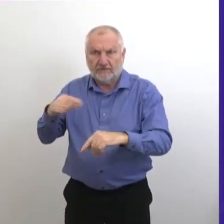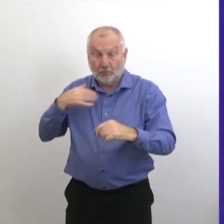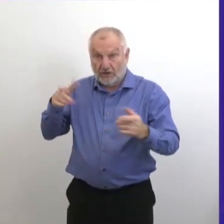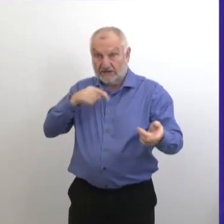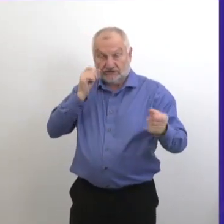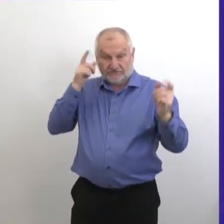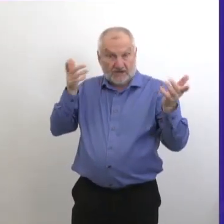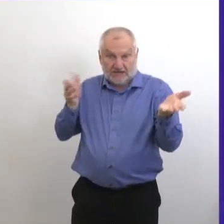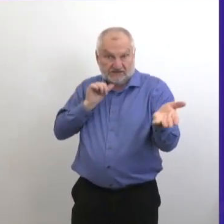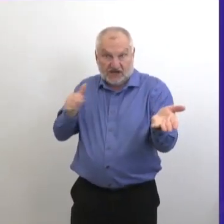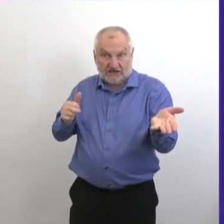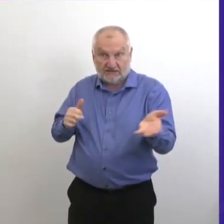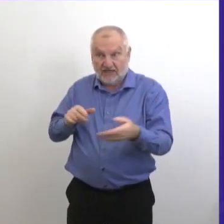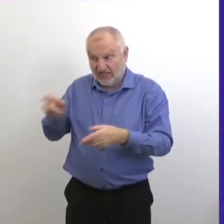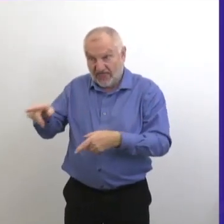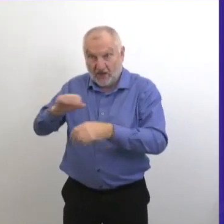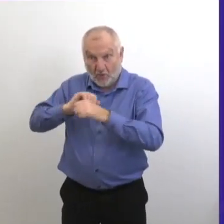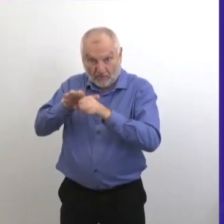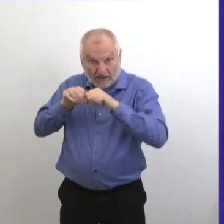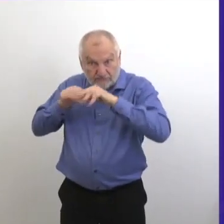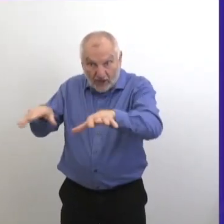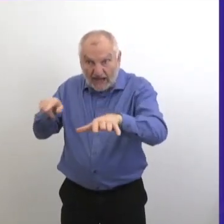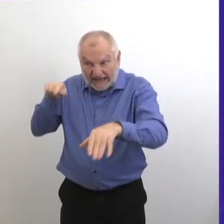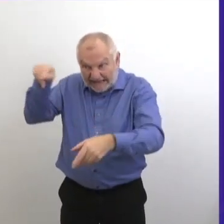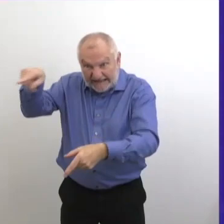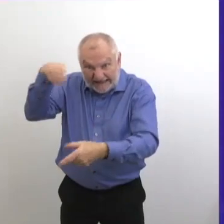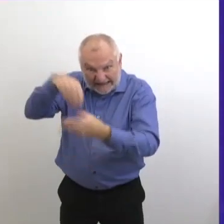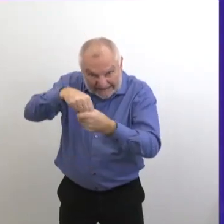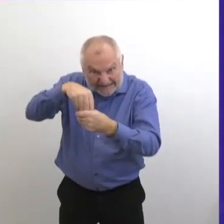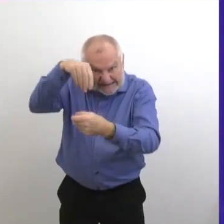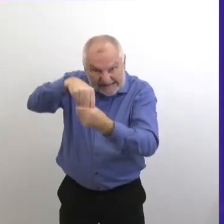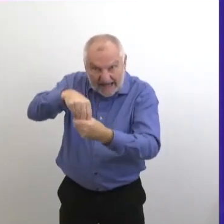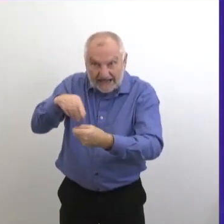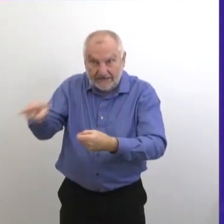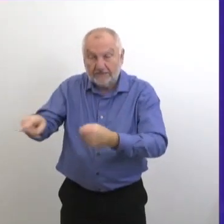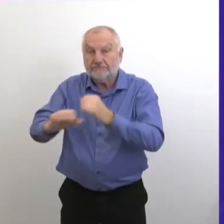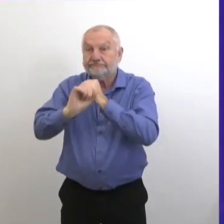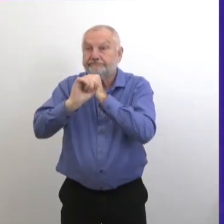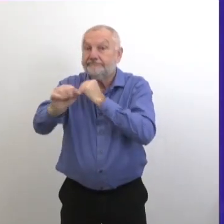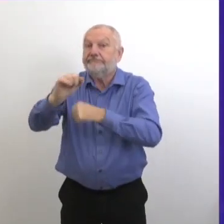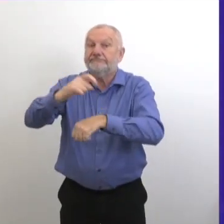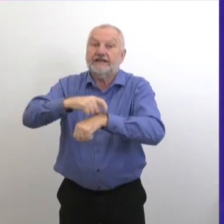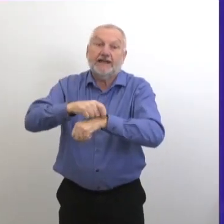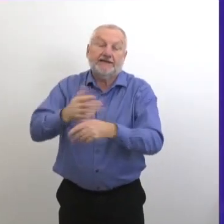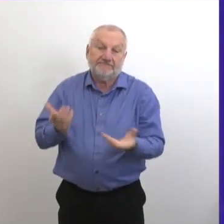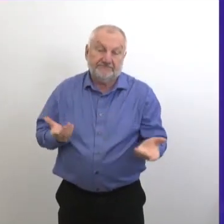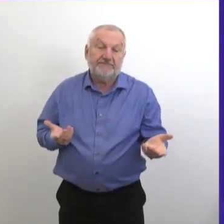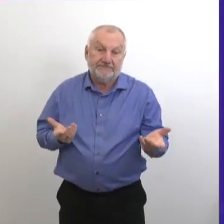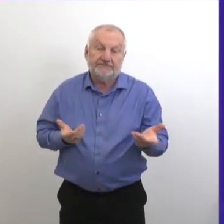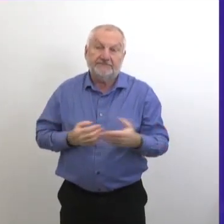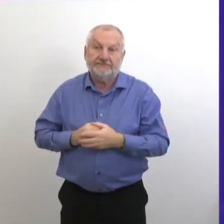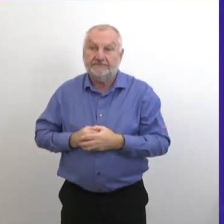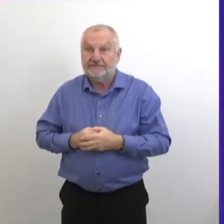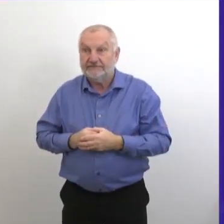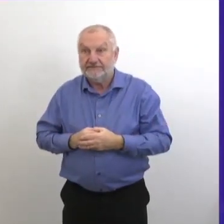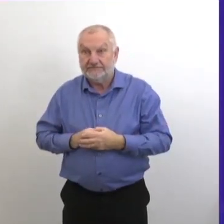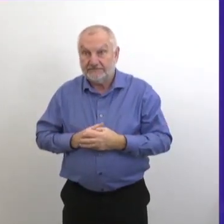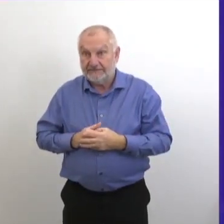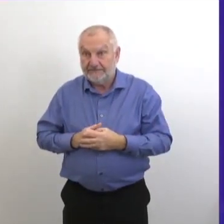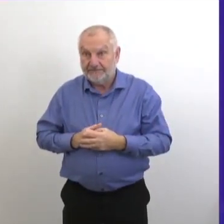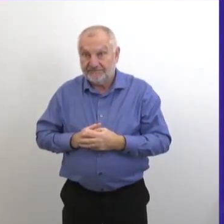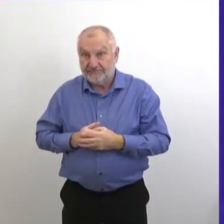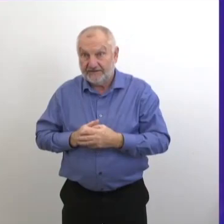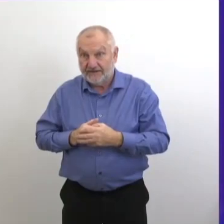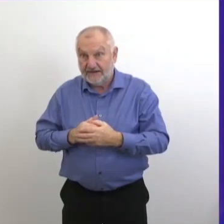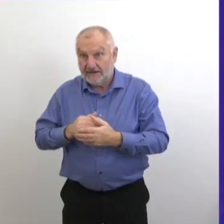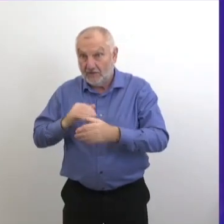parce que ce virus se propage par des contacts prolongés, rapprochés et en intérieur. Alors, je ne peux pas vous parler de mesures